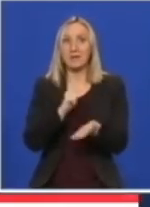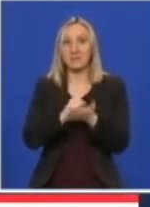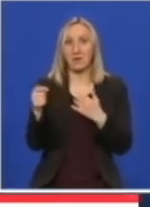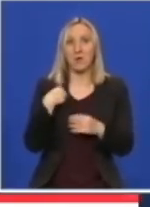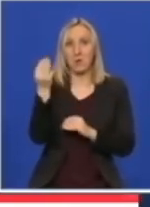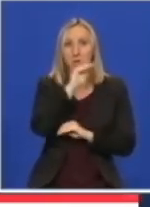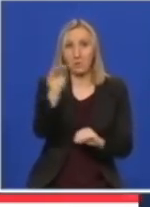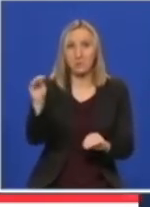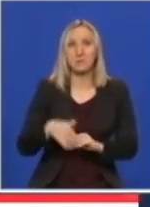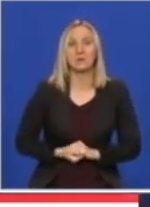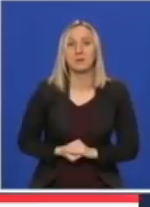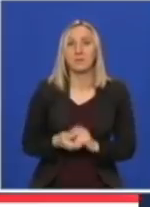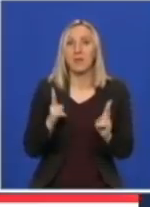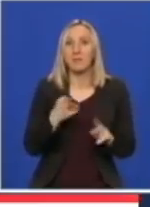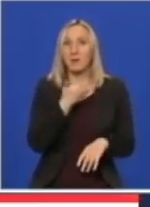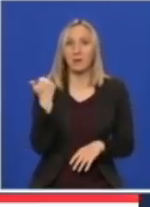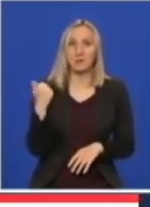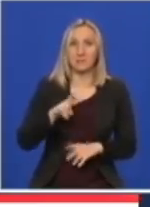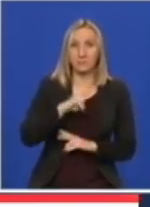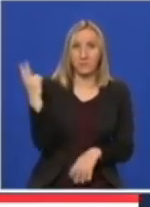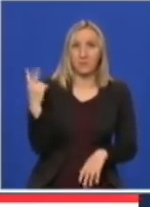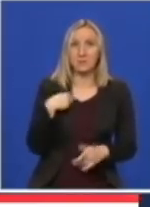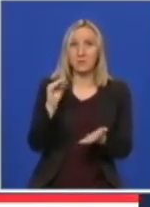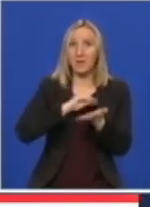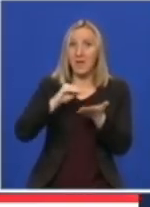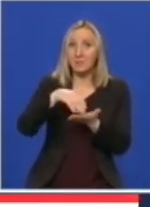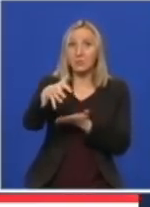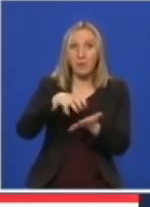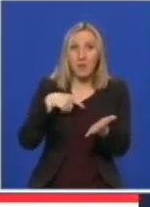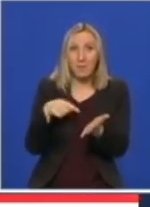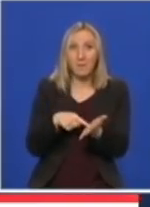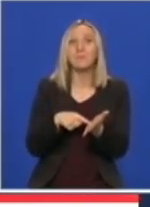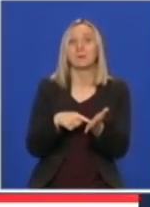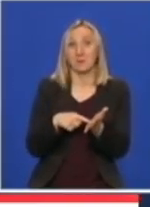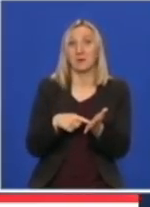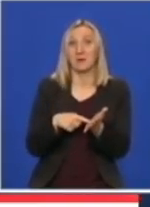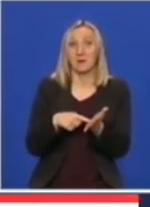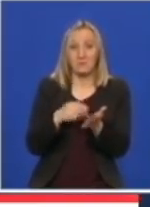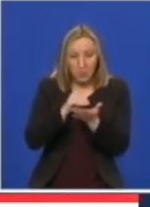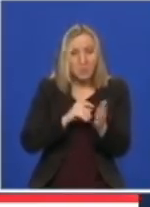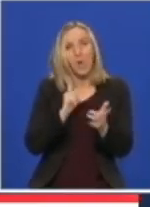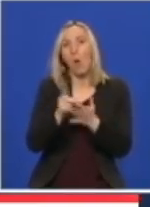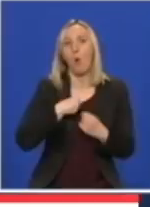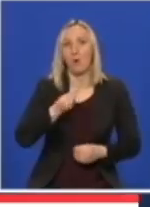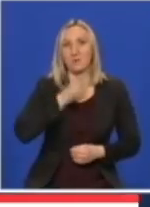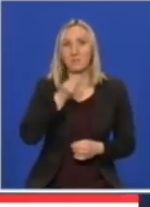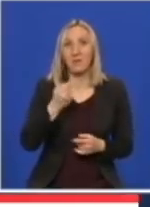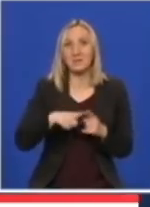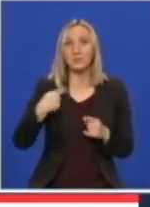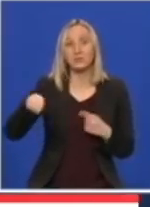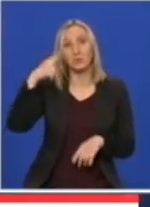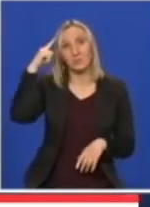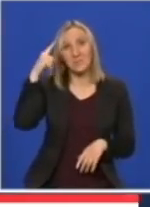nismo imeli, vremena nekako drugačije nego samo da napišemo na papir da bi ih odmah podeli sa vama. To je zato što mislimo da je to